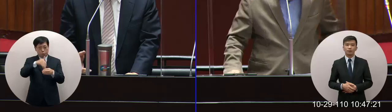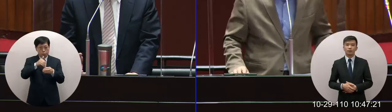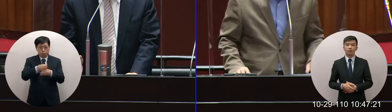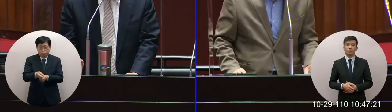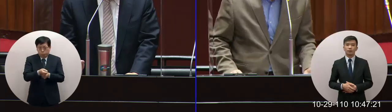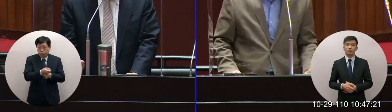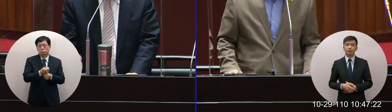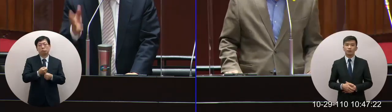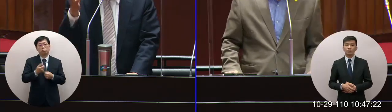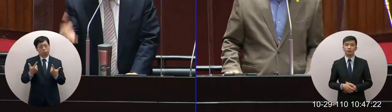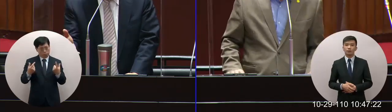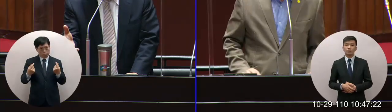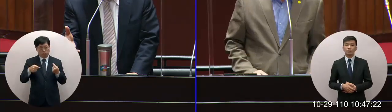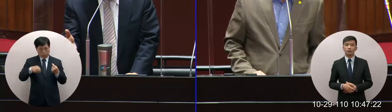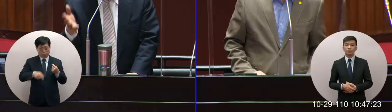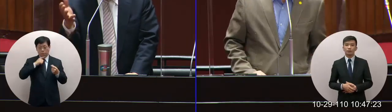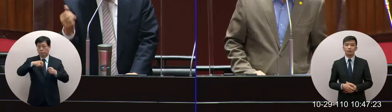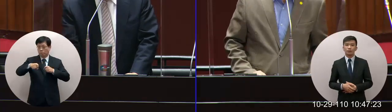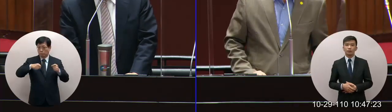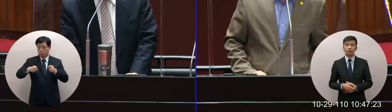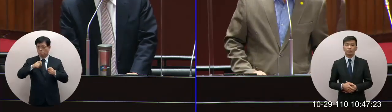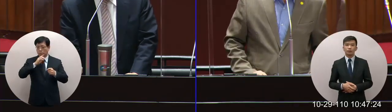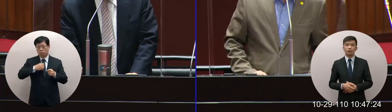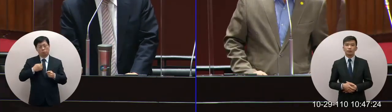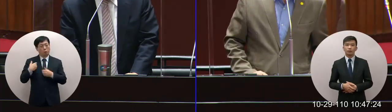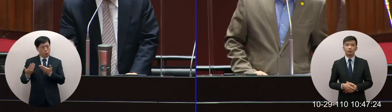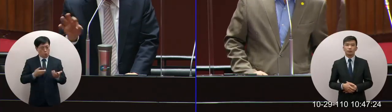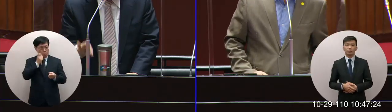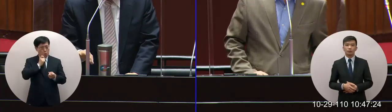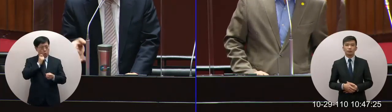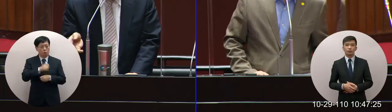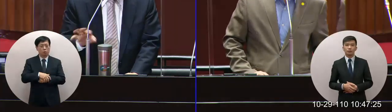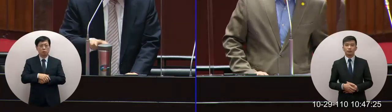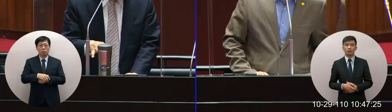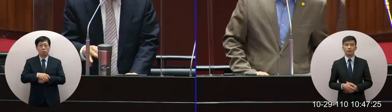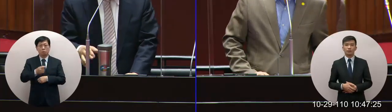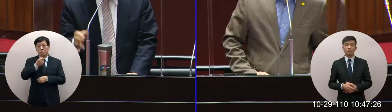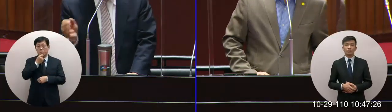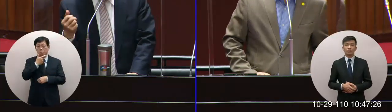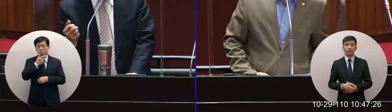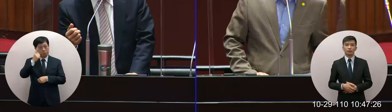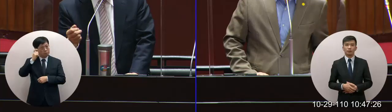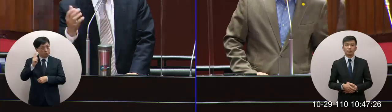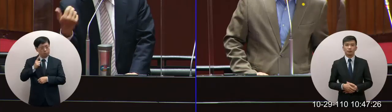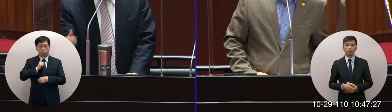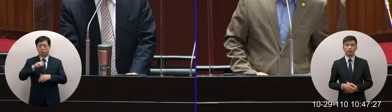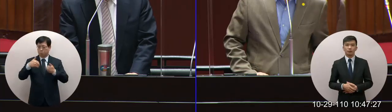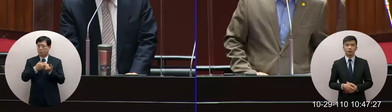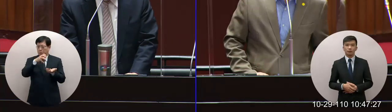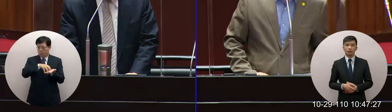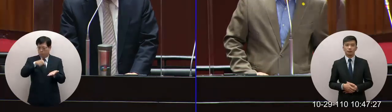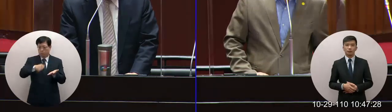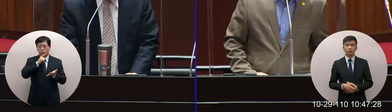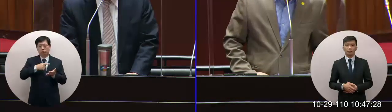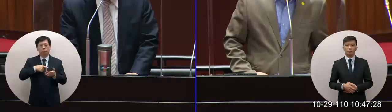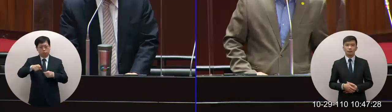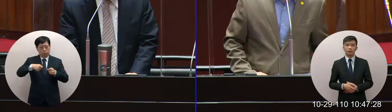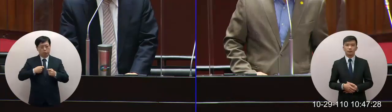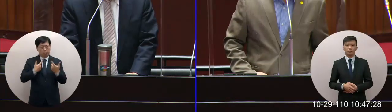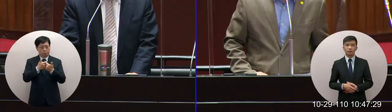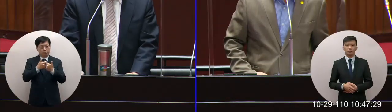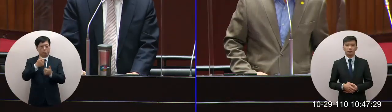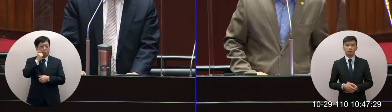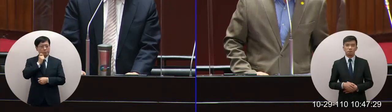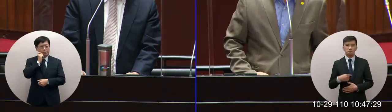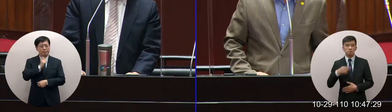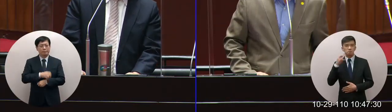那也可以說這個政策是受歡迎的等於是反過來再證明這個政策受歡迎所以